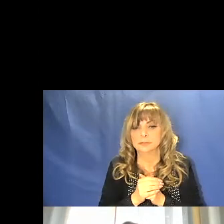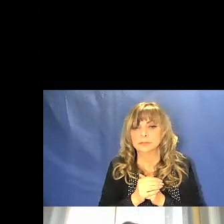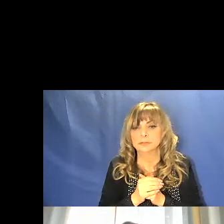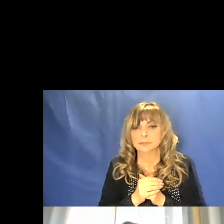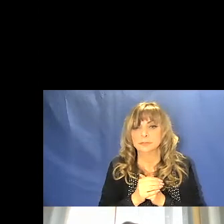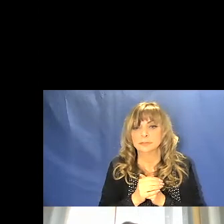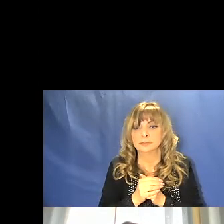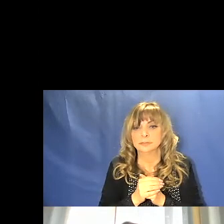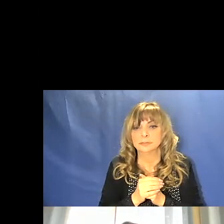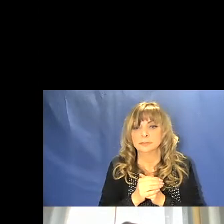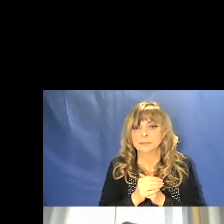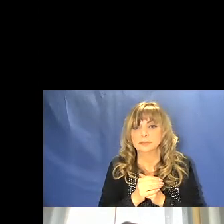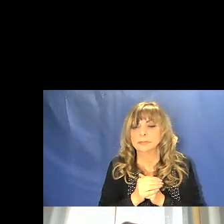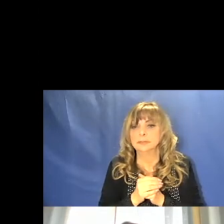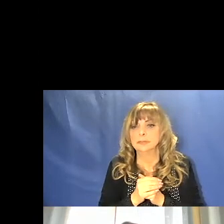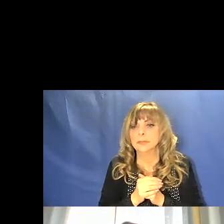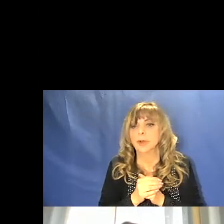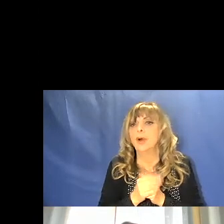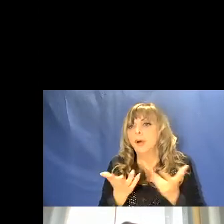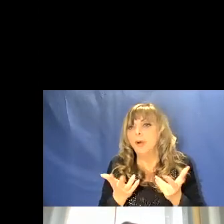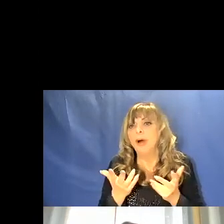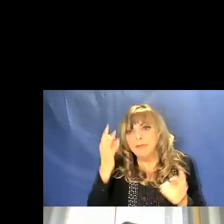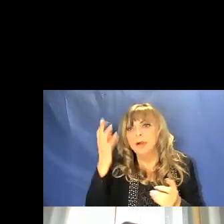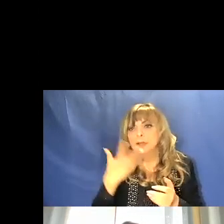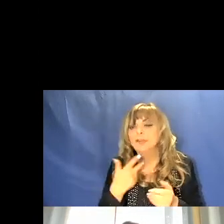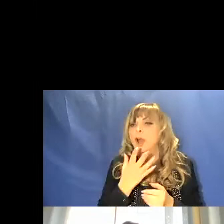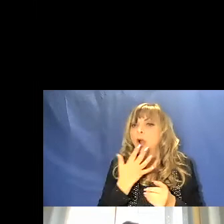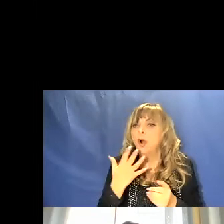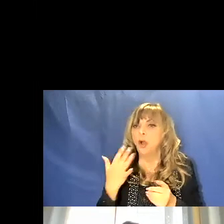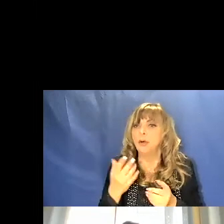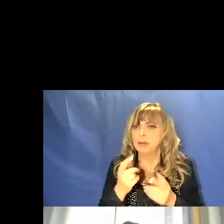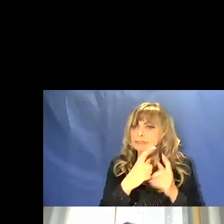o anche policrome con più colori